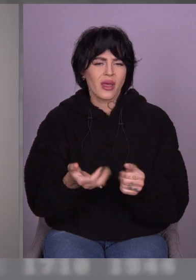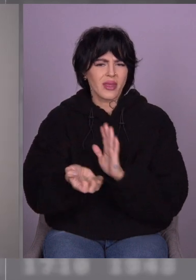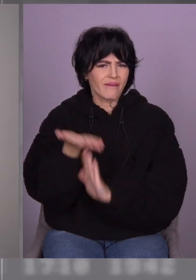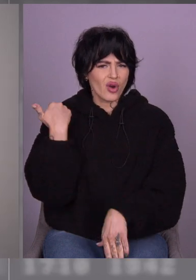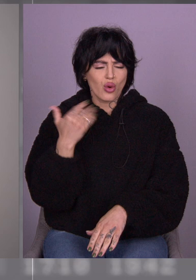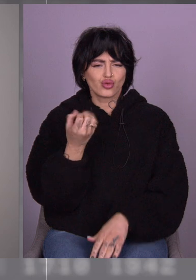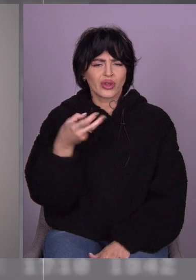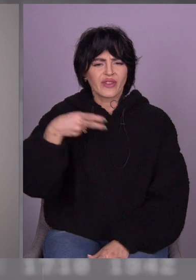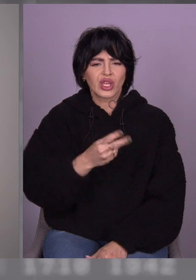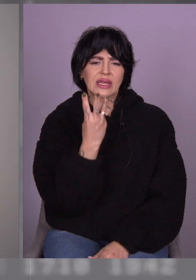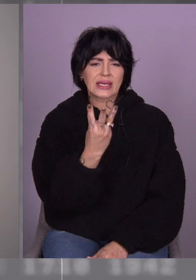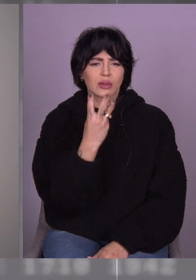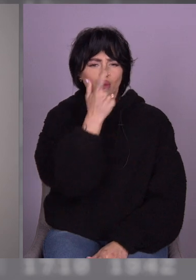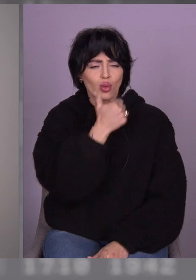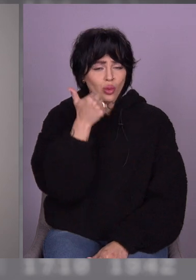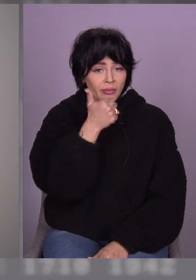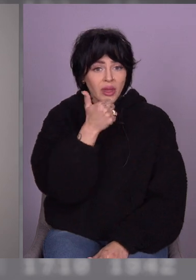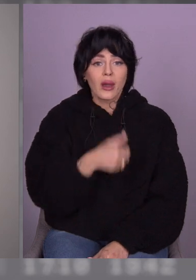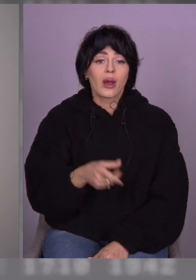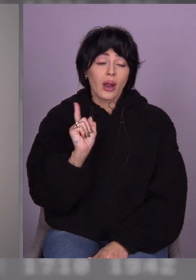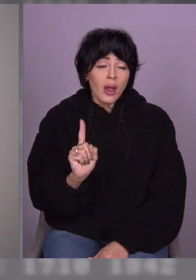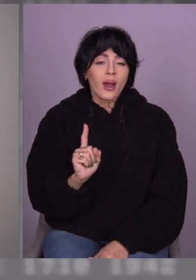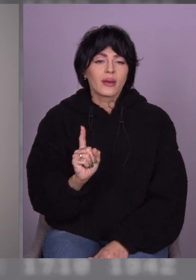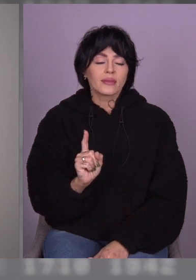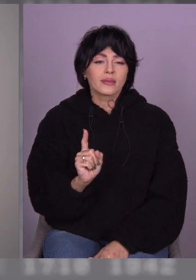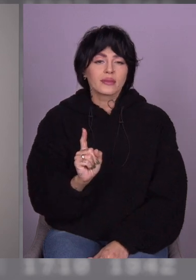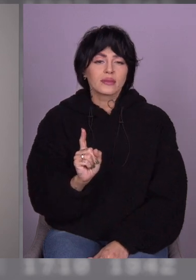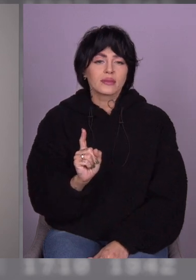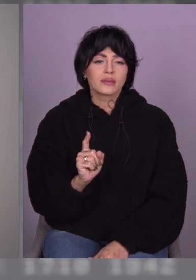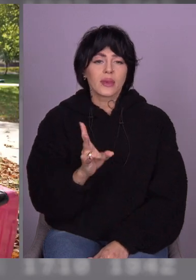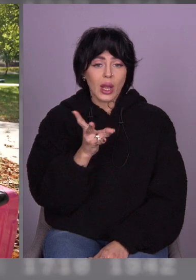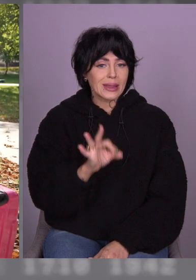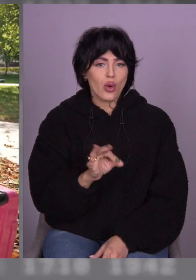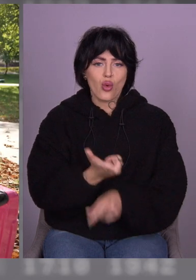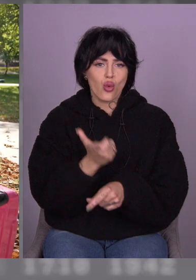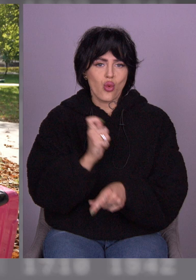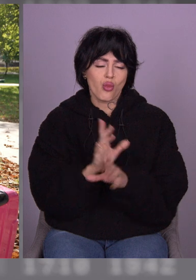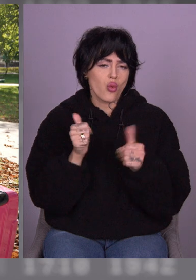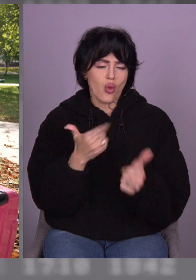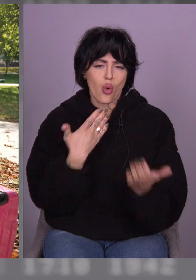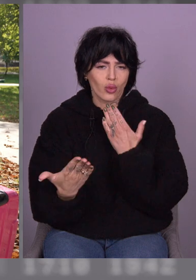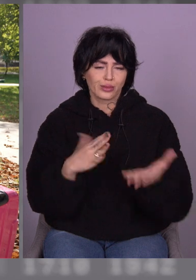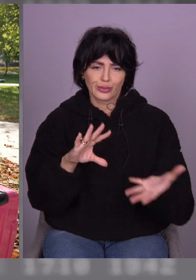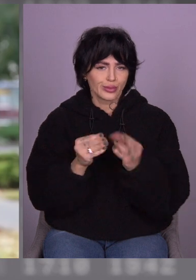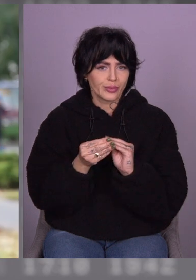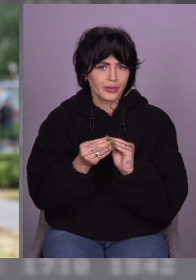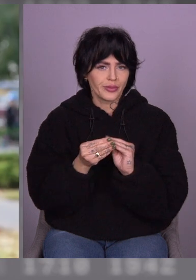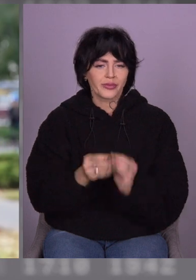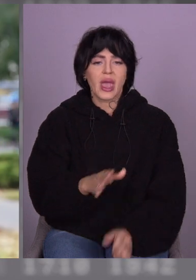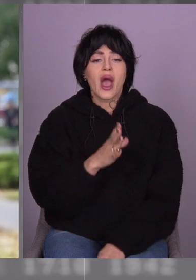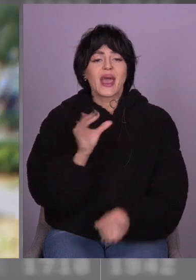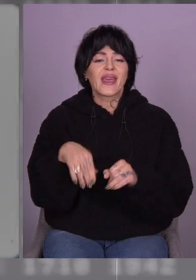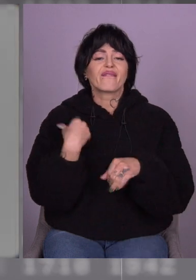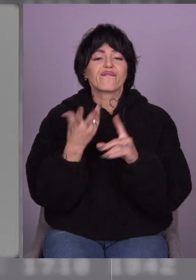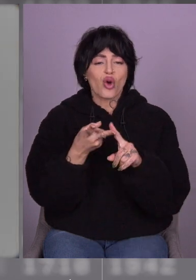що в 2003 році. Але вони досить непогано спілкуються. По-друге, моя мама до мене прилітала. Я її